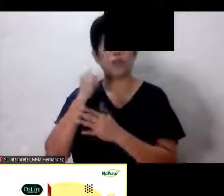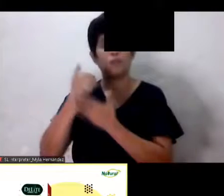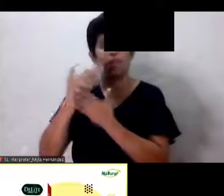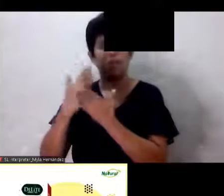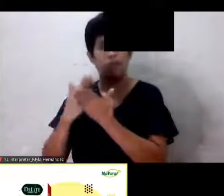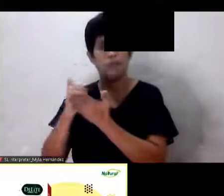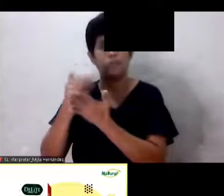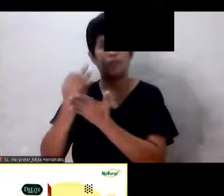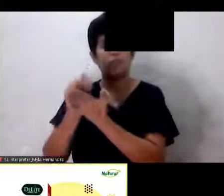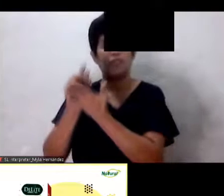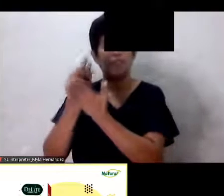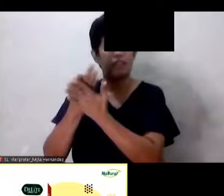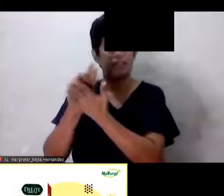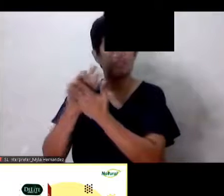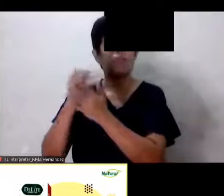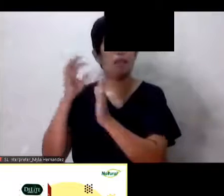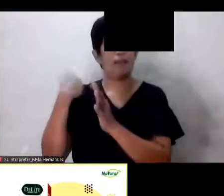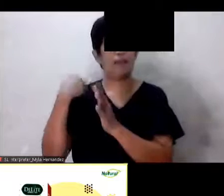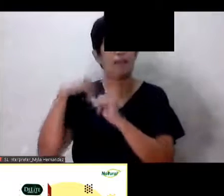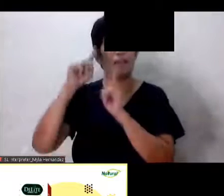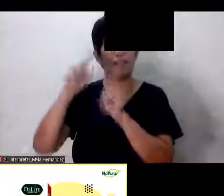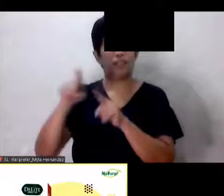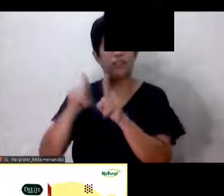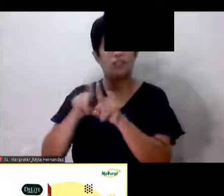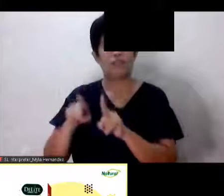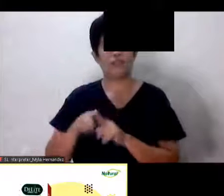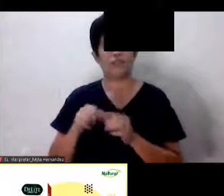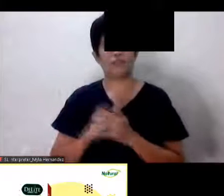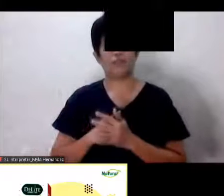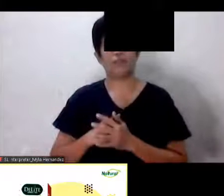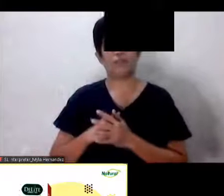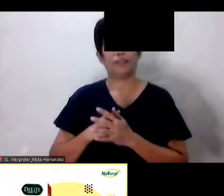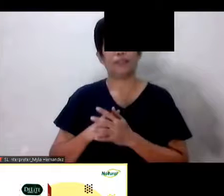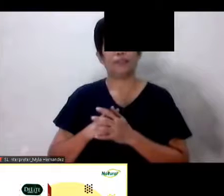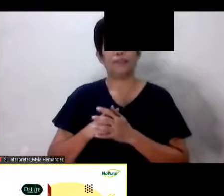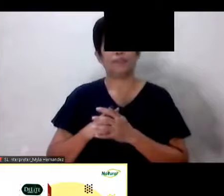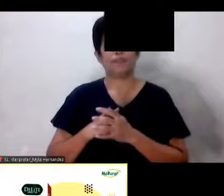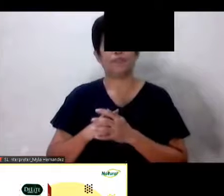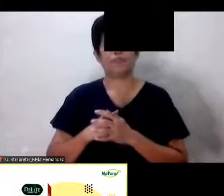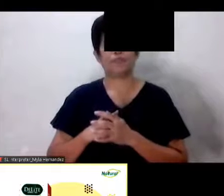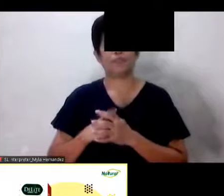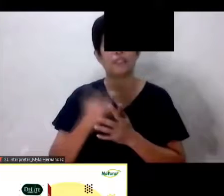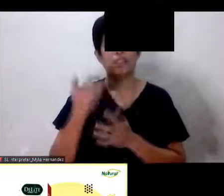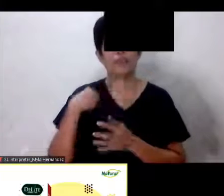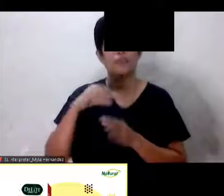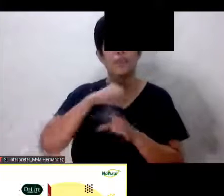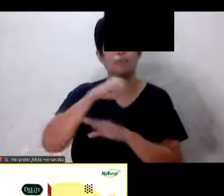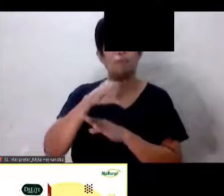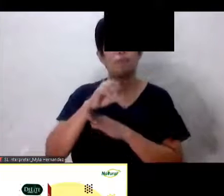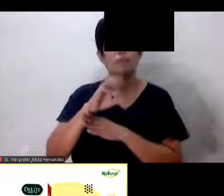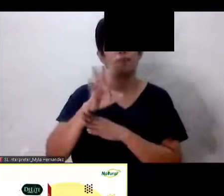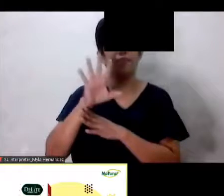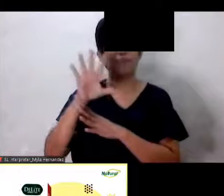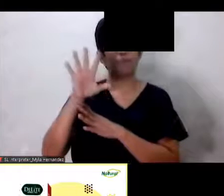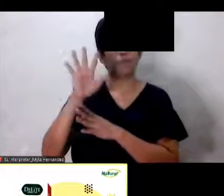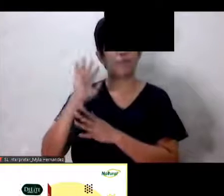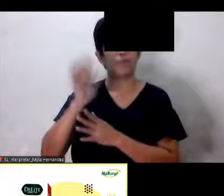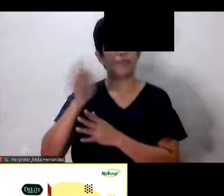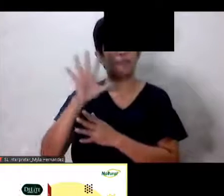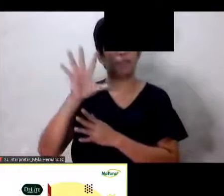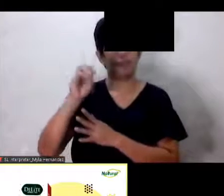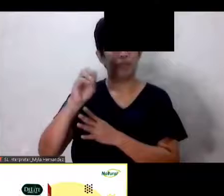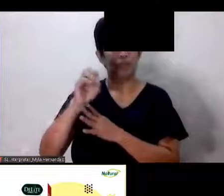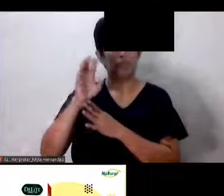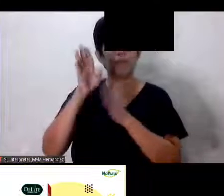Maraming pong salamat Sa CVM Credit and Finance They have over 50 branches Dito sa Calabar Zone